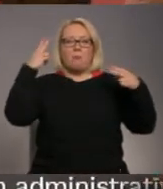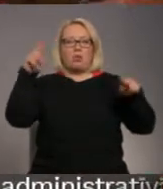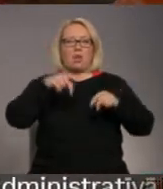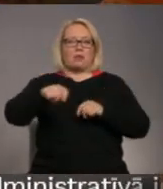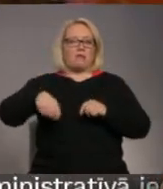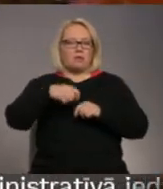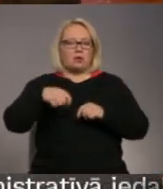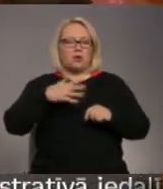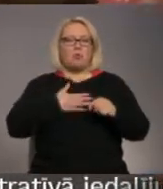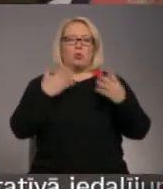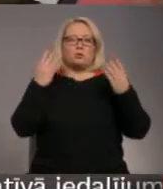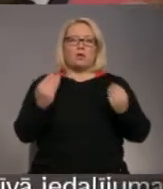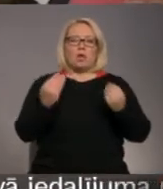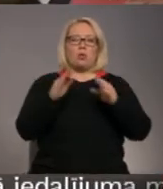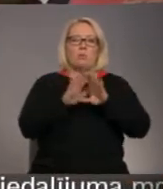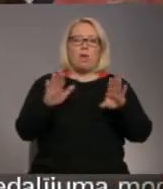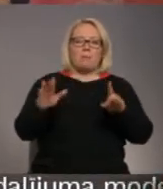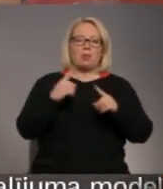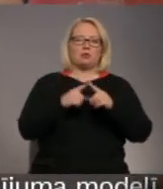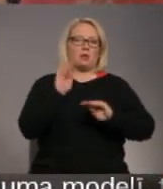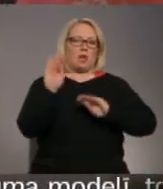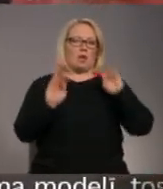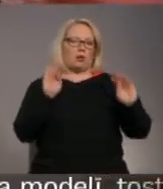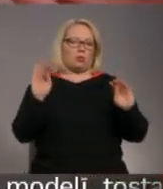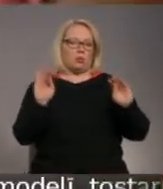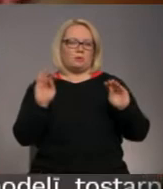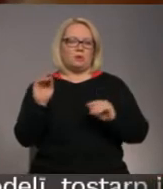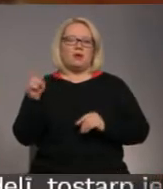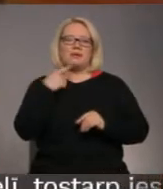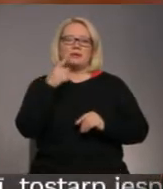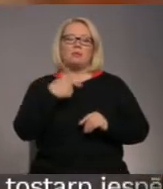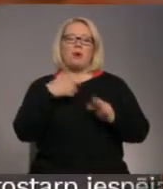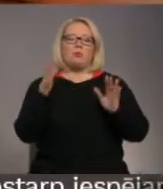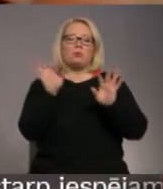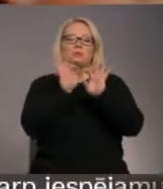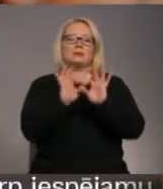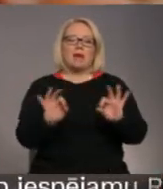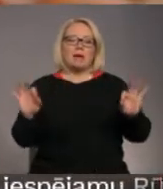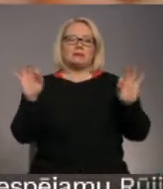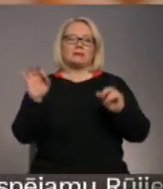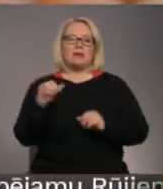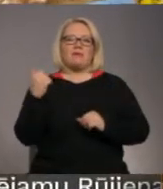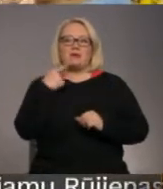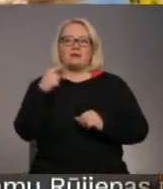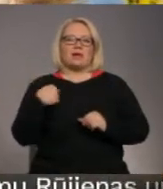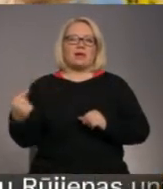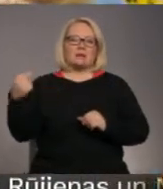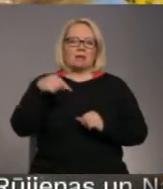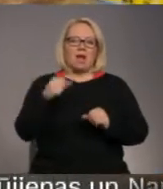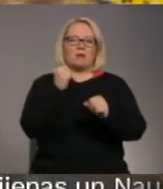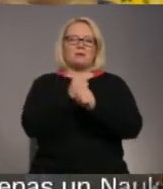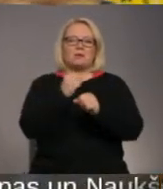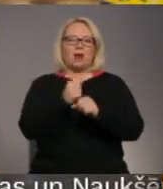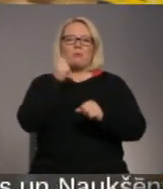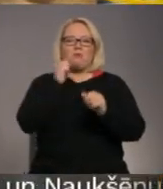mūsdienīgas mēbels un iekārtojumus. Man būs skaista. Es nāku uz darba ar vēl lielāku